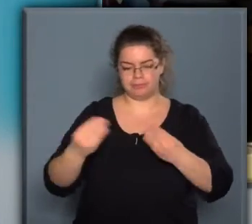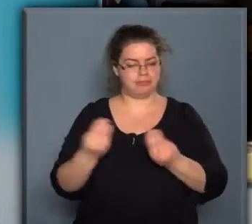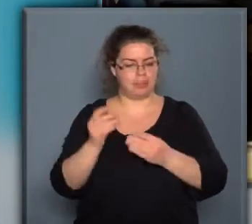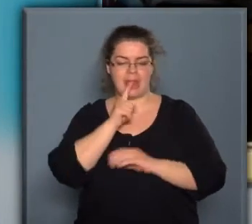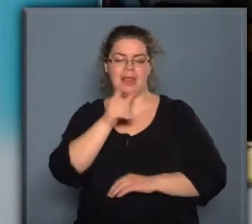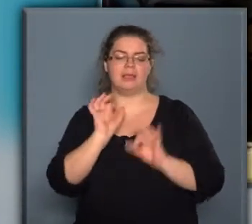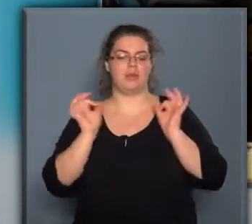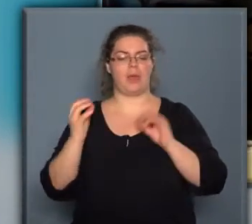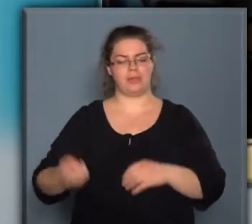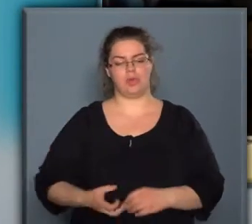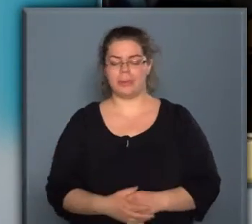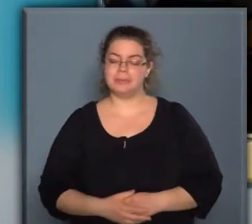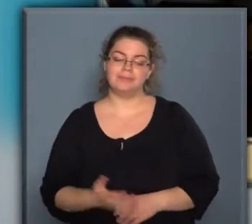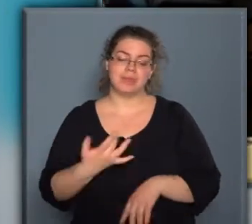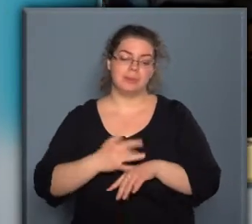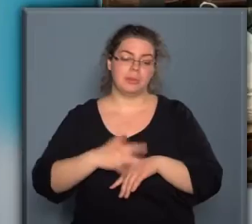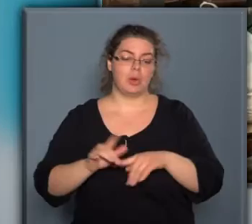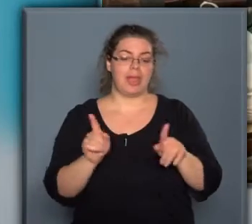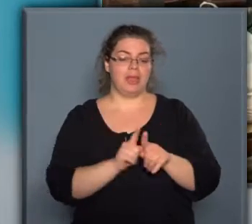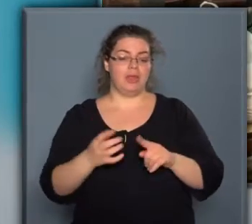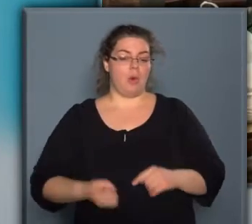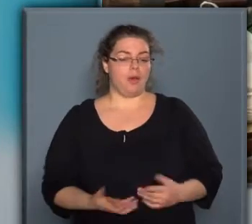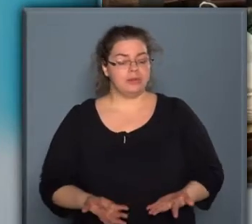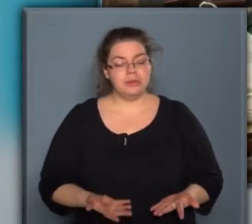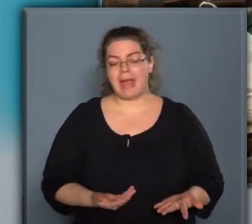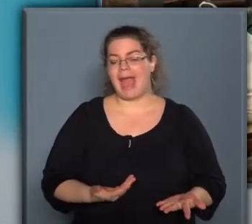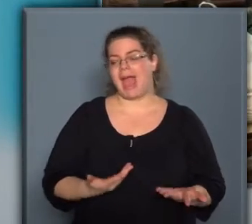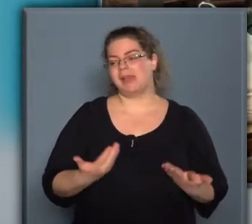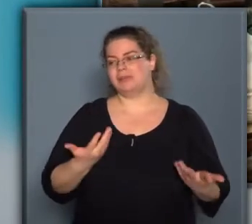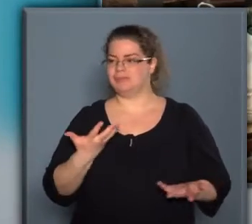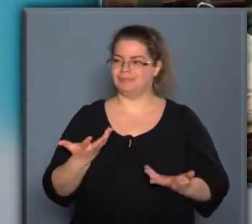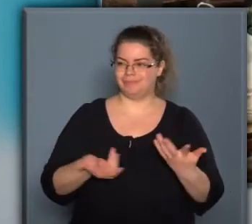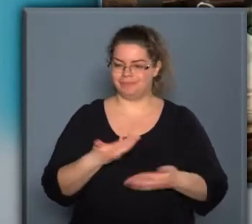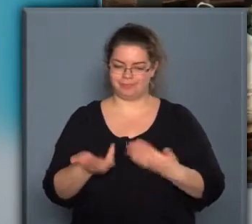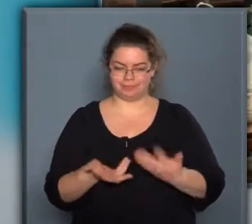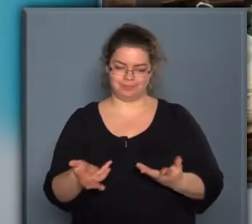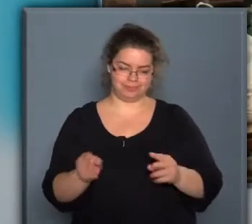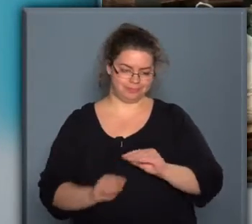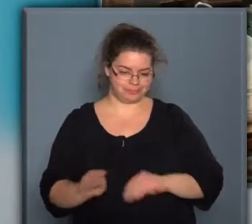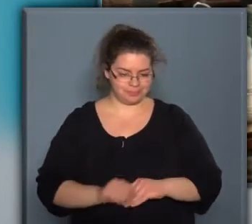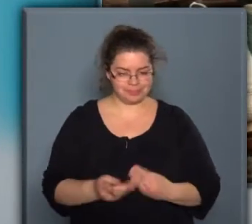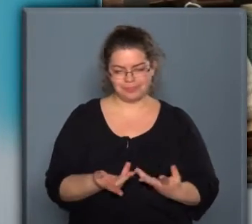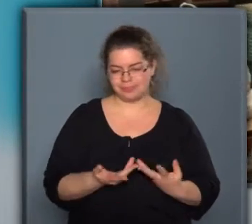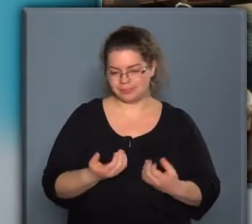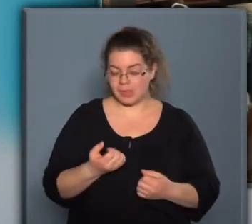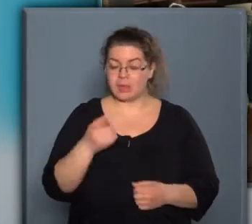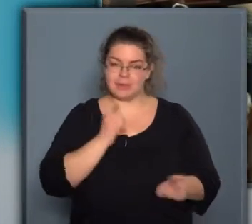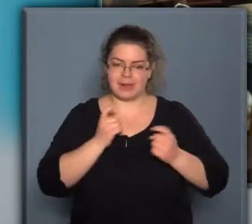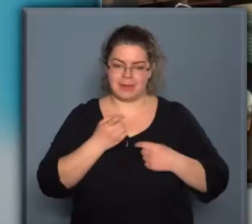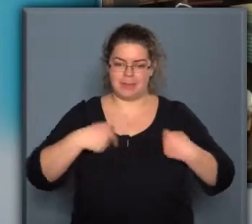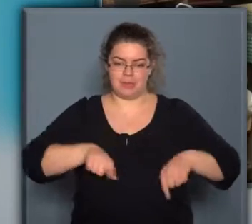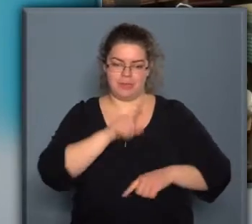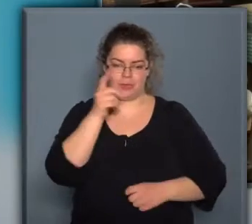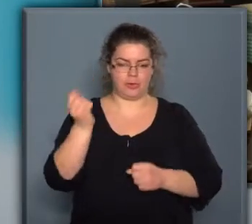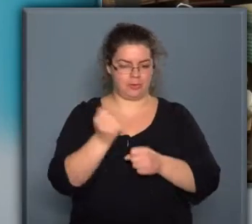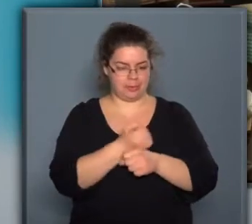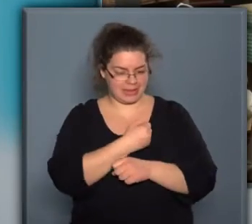lesz jó egy kolbász. Megpróbálunk egy olyan kolbászt összehozni, amit remélem, hogy mi nyerjük meg.